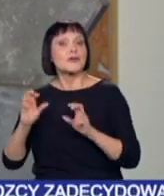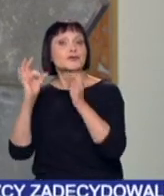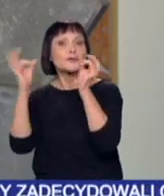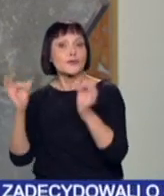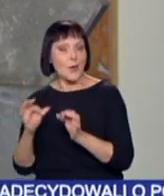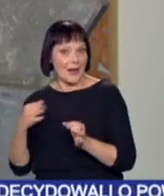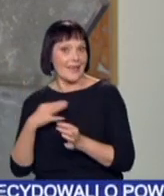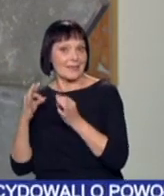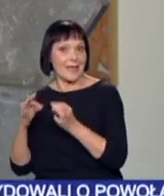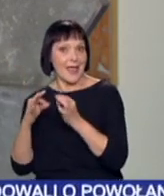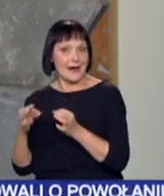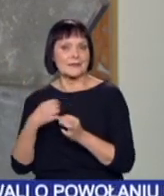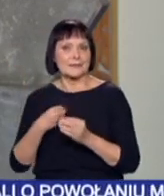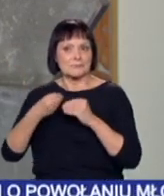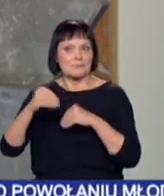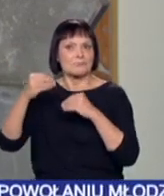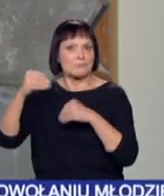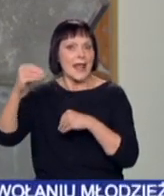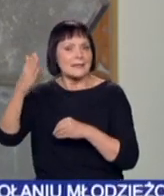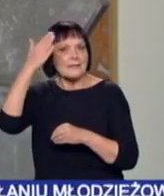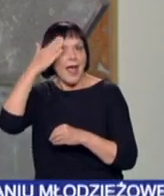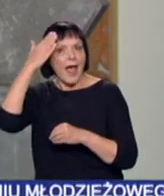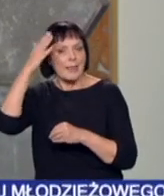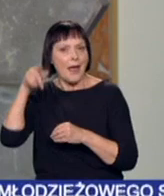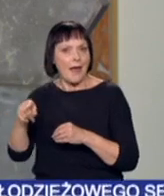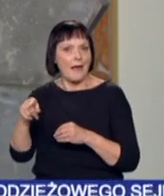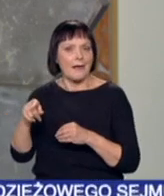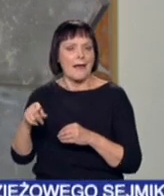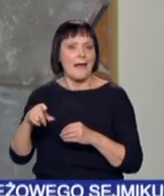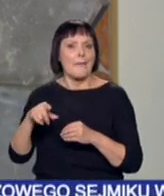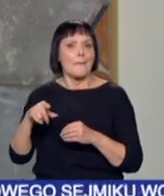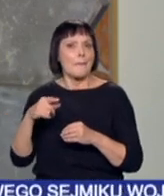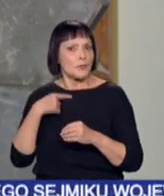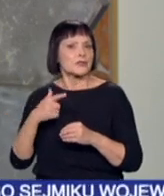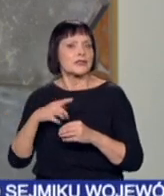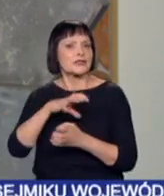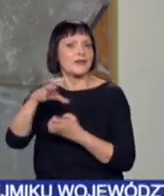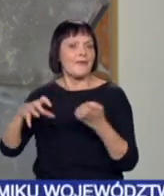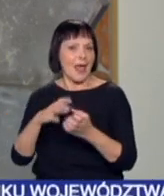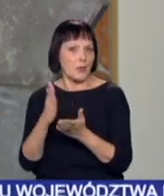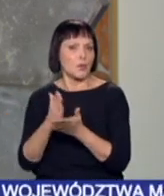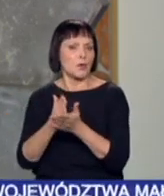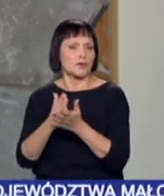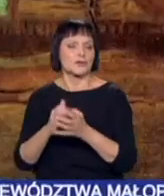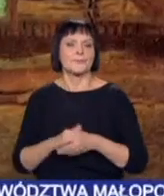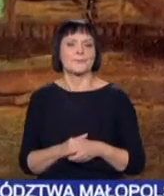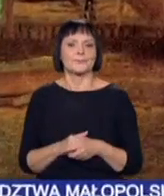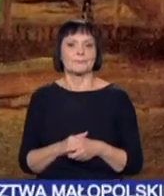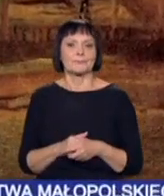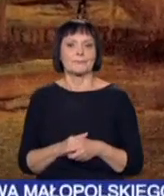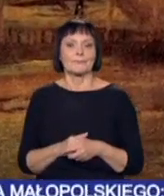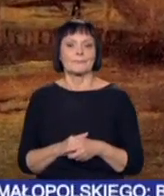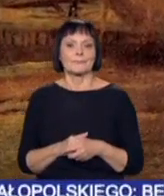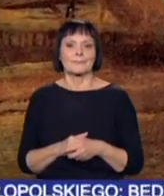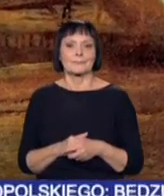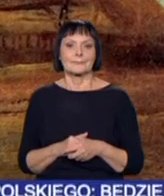która coraz bardziej zdobywa sobie pewną pozycję na świecie. Anna